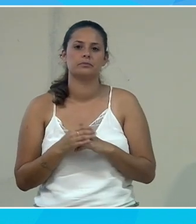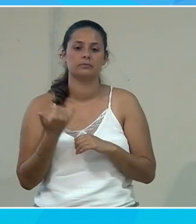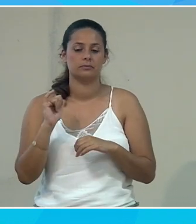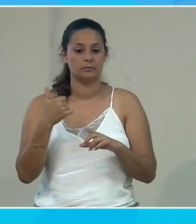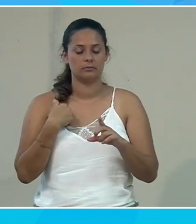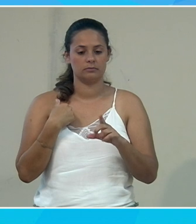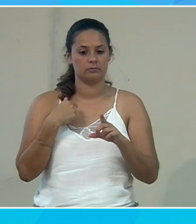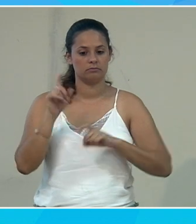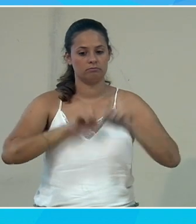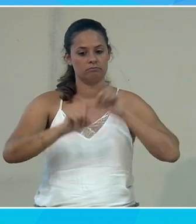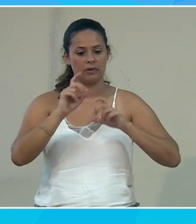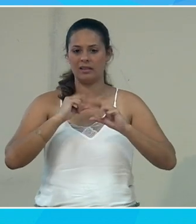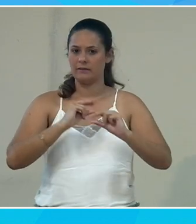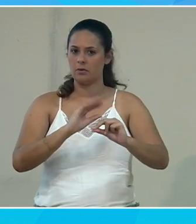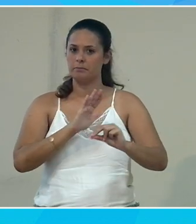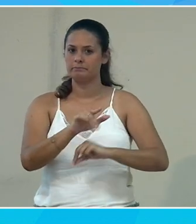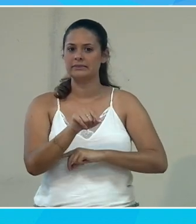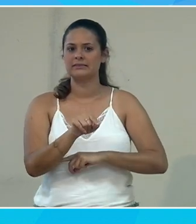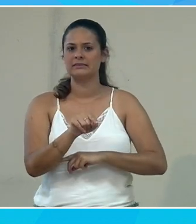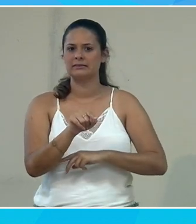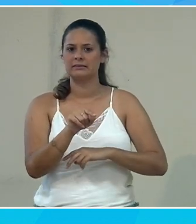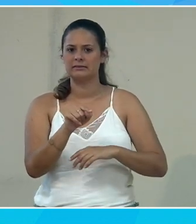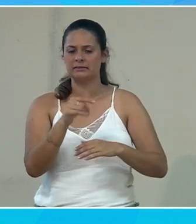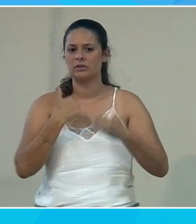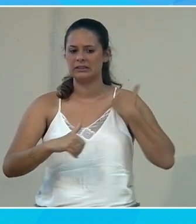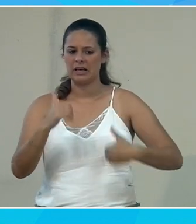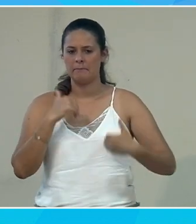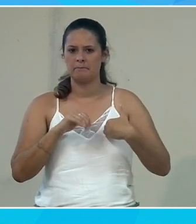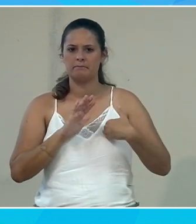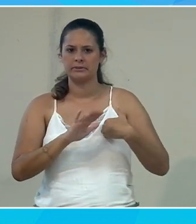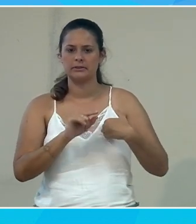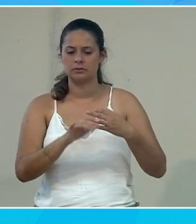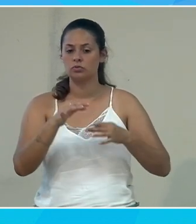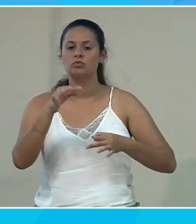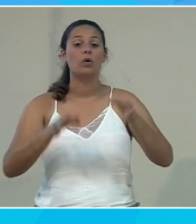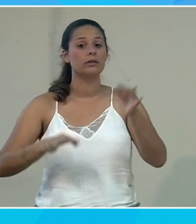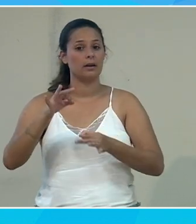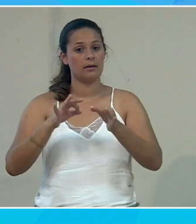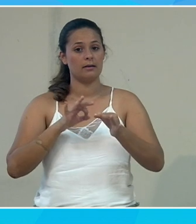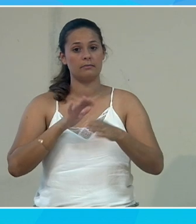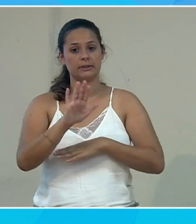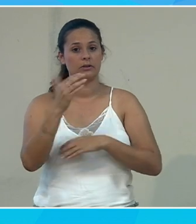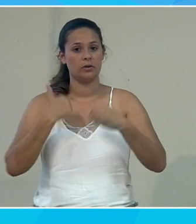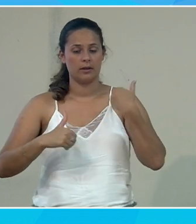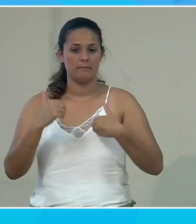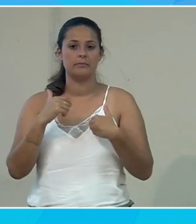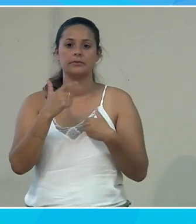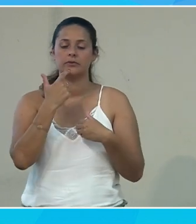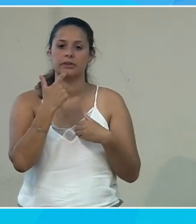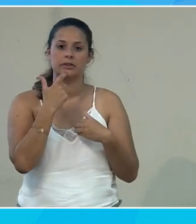repars bêtement de la définition du handicap, je ne pas les lire. Il y a une définition juridique autour du handicap qui est,